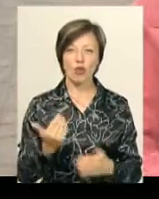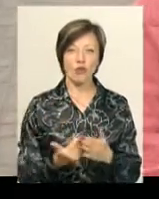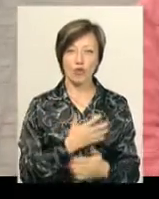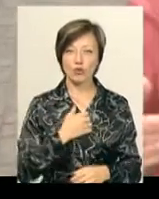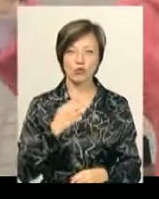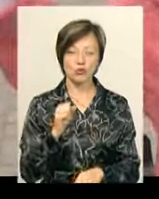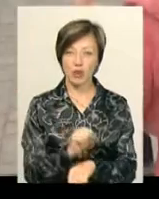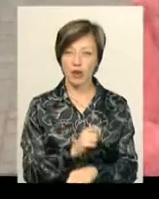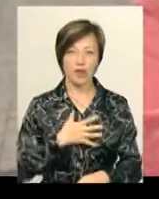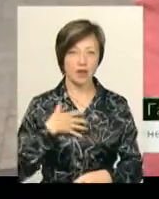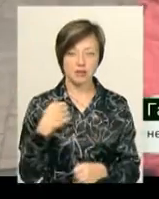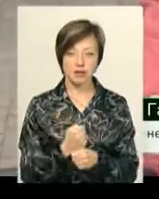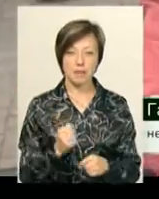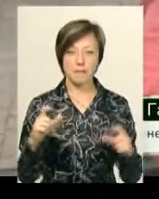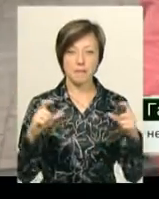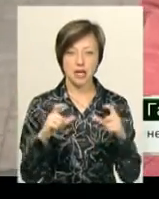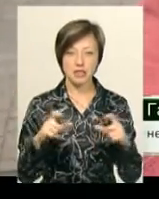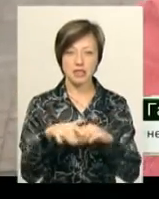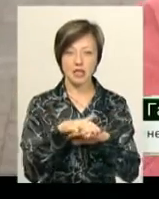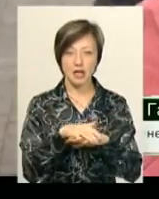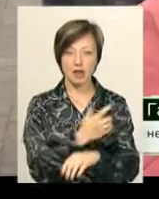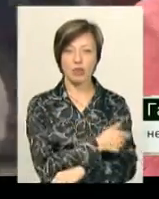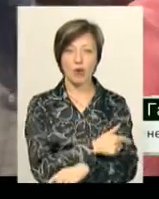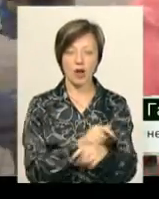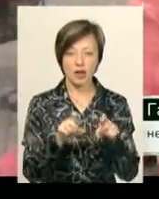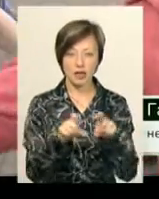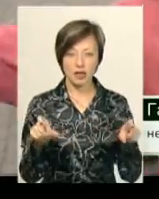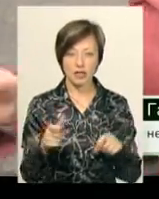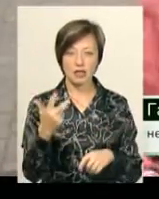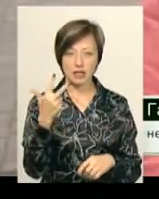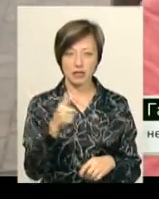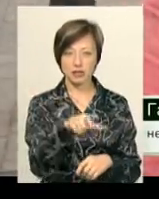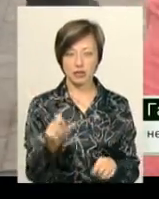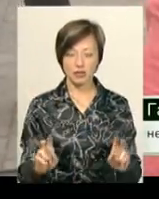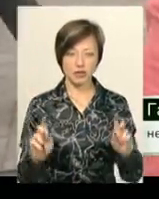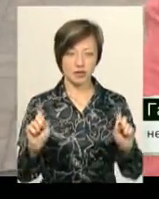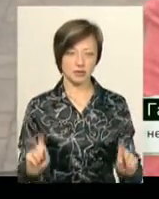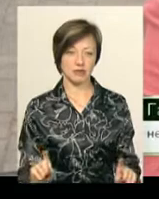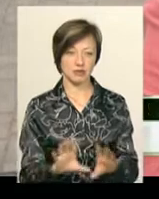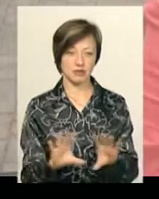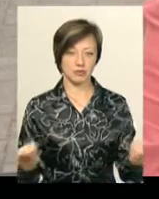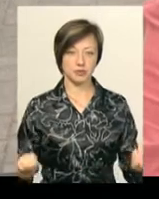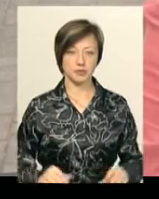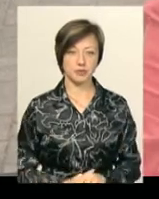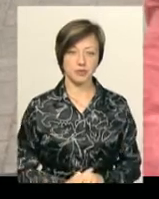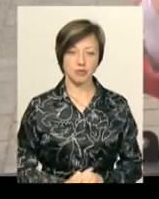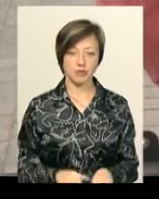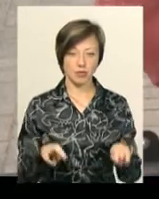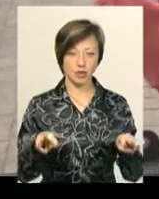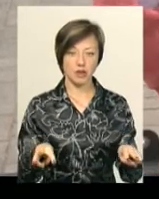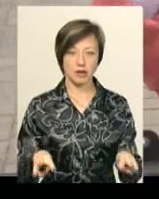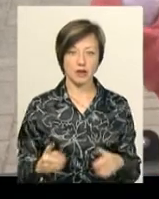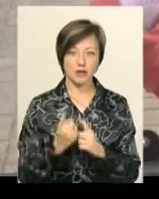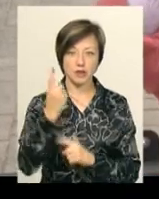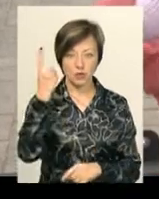задоволена. Магазин, ринок, поліклініка, три чоловіка там, три чоловіка там. По-перше,